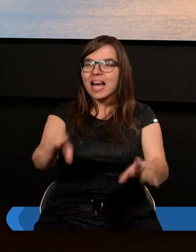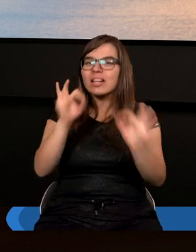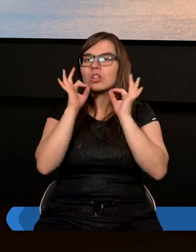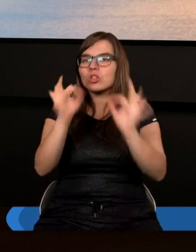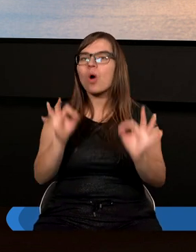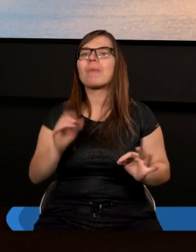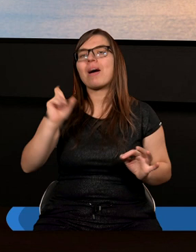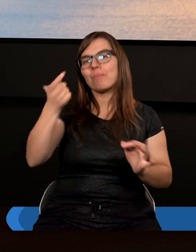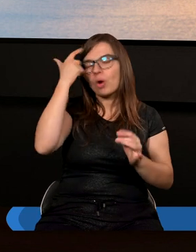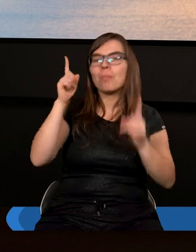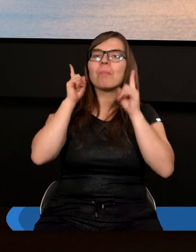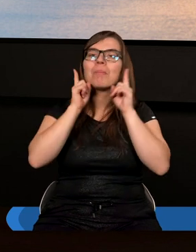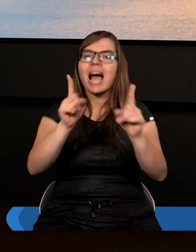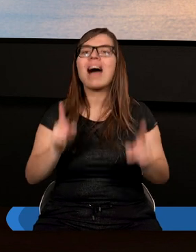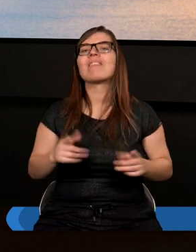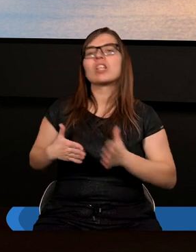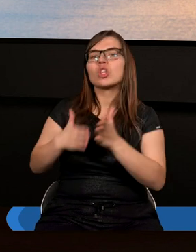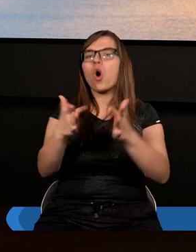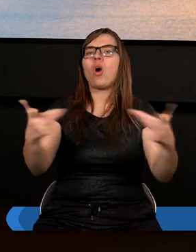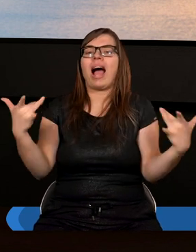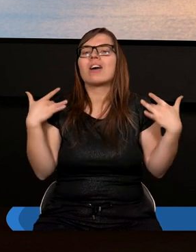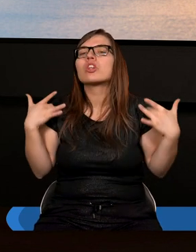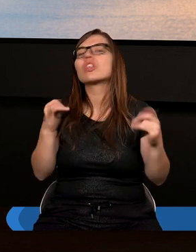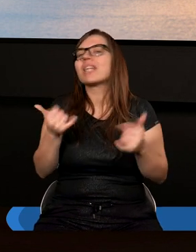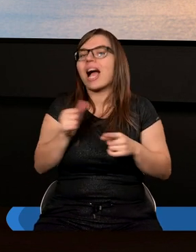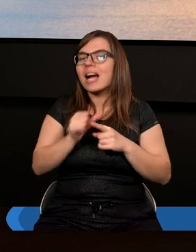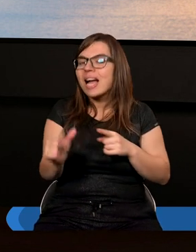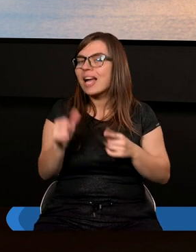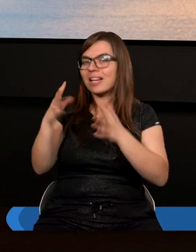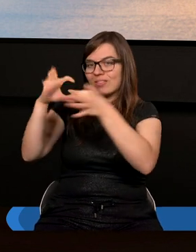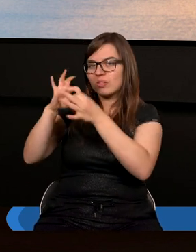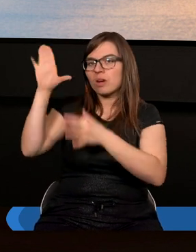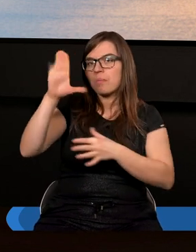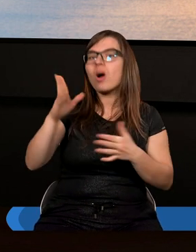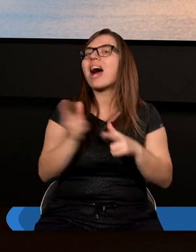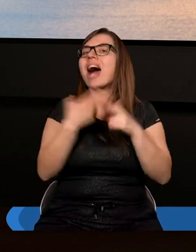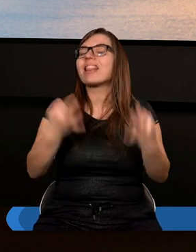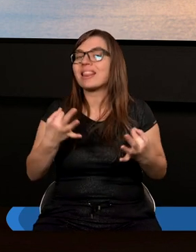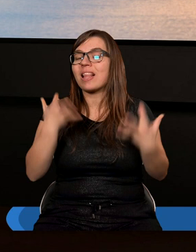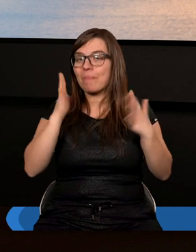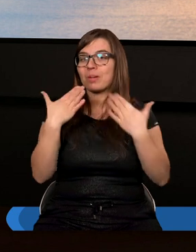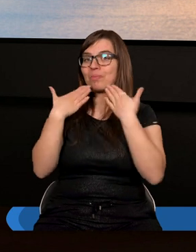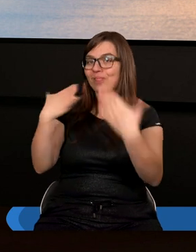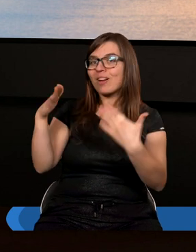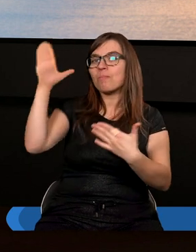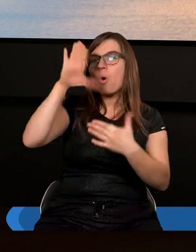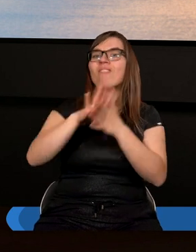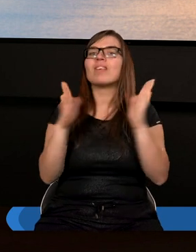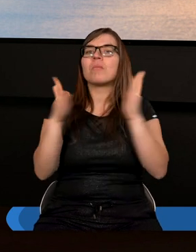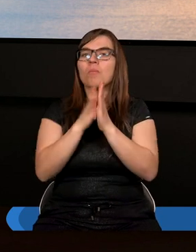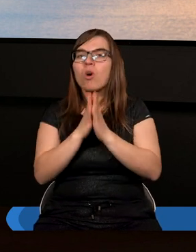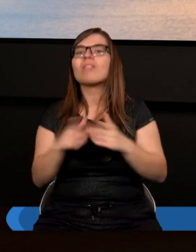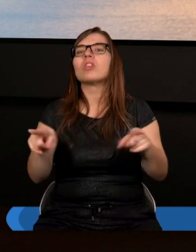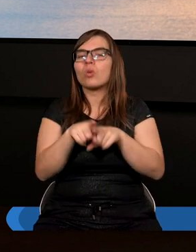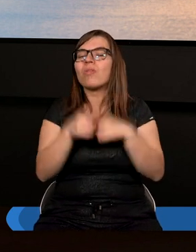prawda, jakie jest życie i teraz, gdy będziemy dziękować Bogu w modlitwie, prośmy również o to,